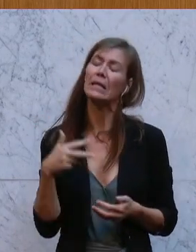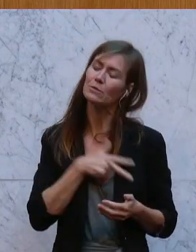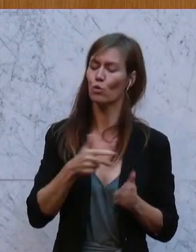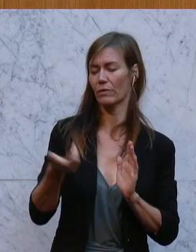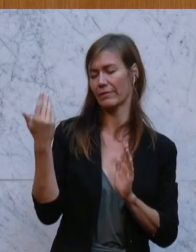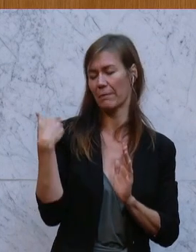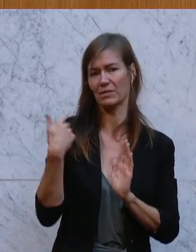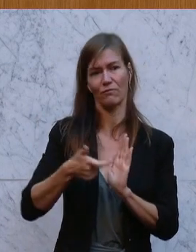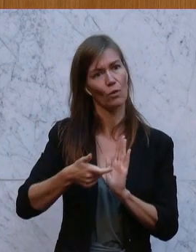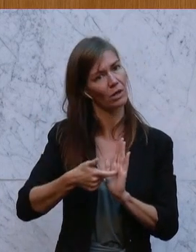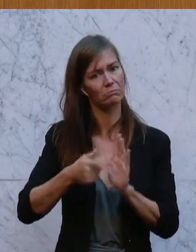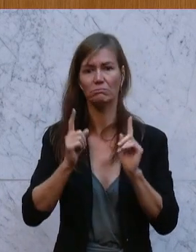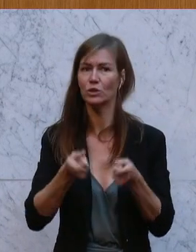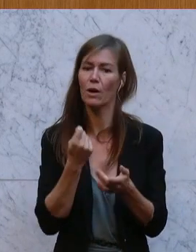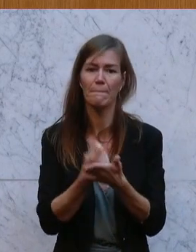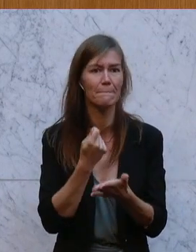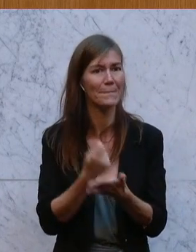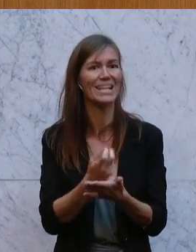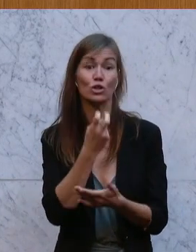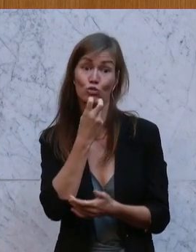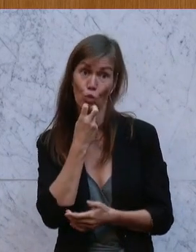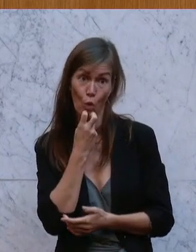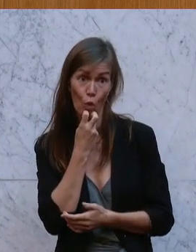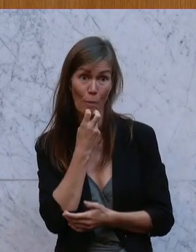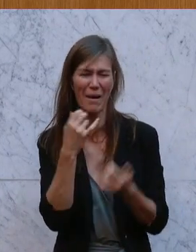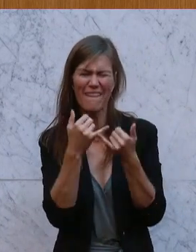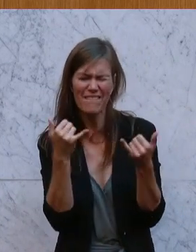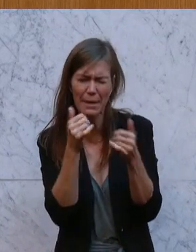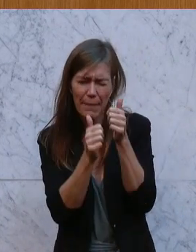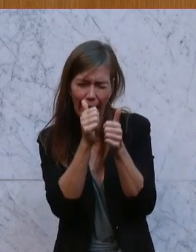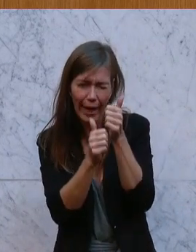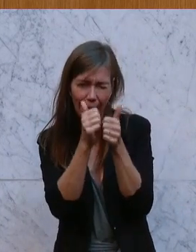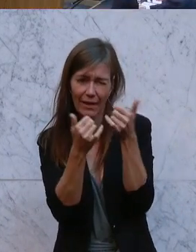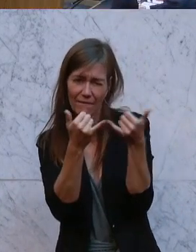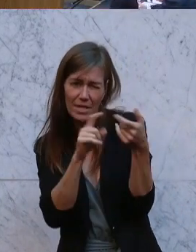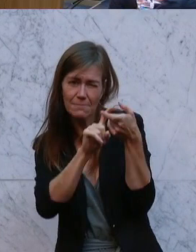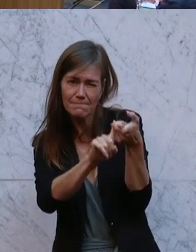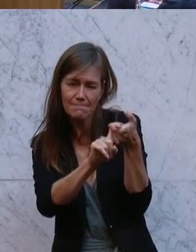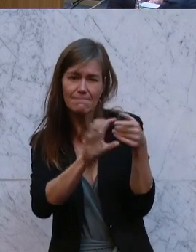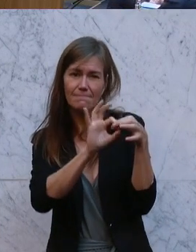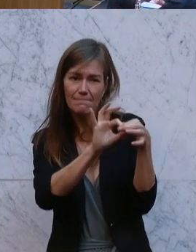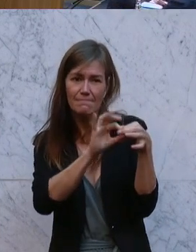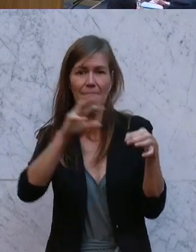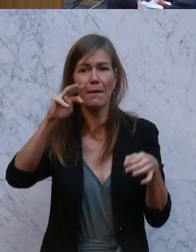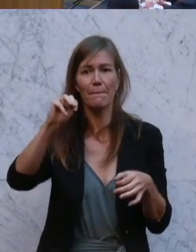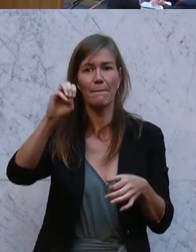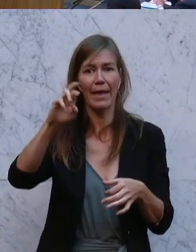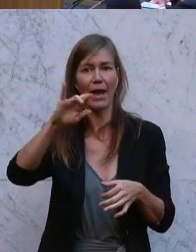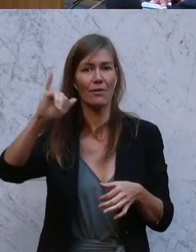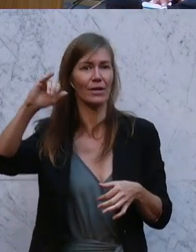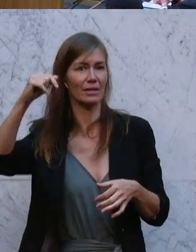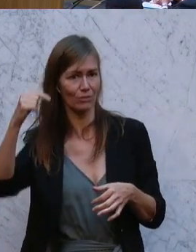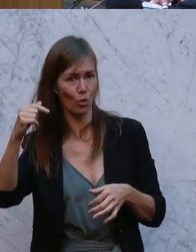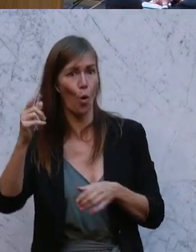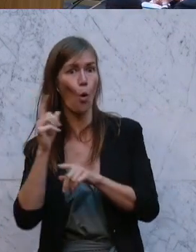umstellen die Art und Weise, wie die Preise für Strom in Österreich berechnet werden von dem Merit-Order-Prinzip zurück